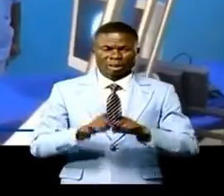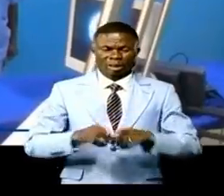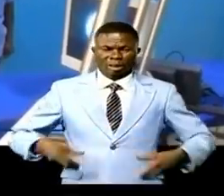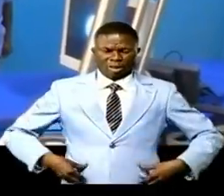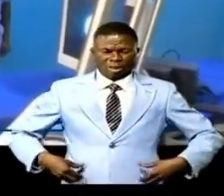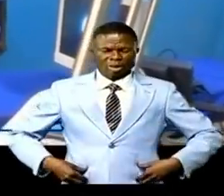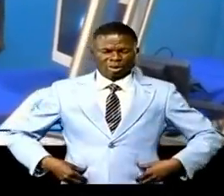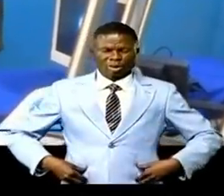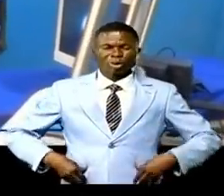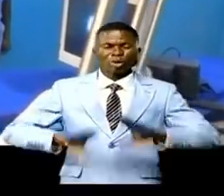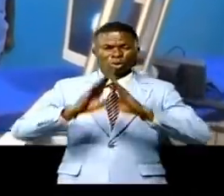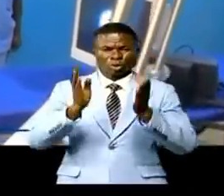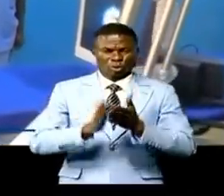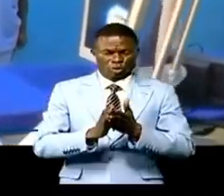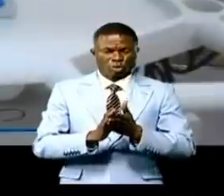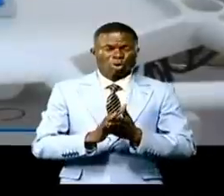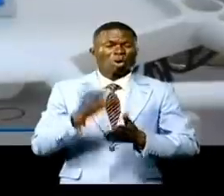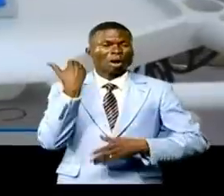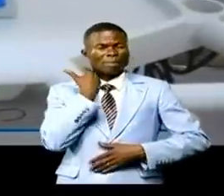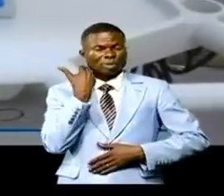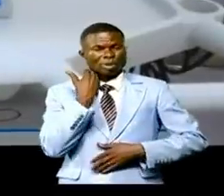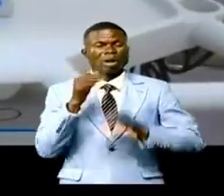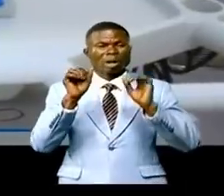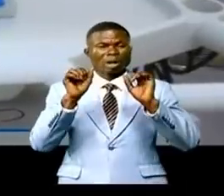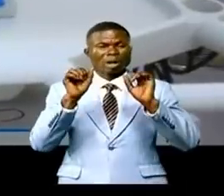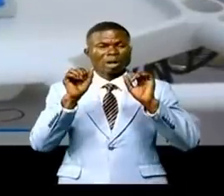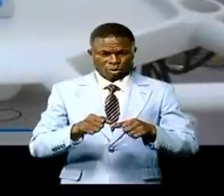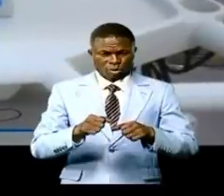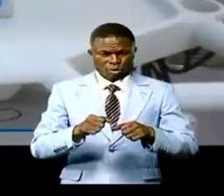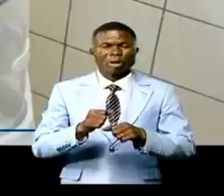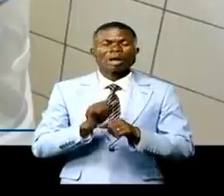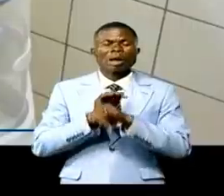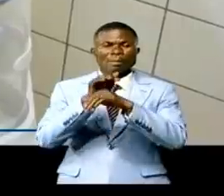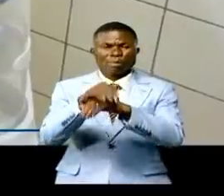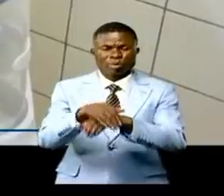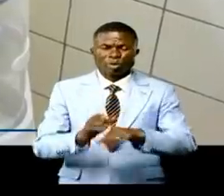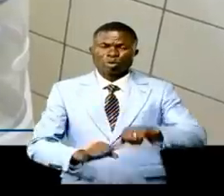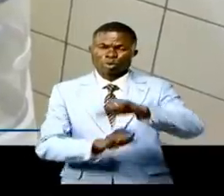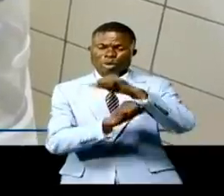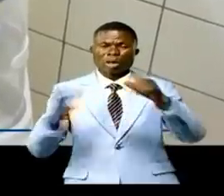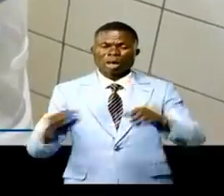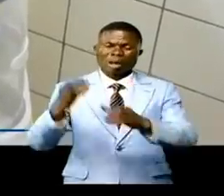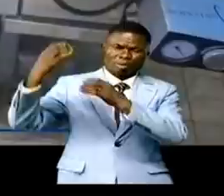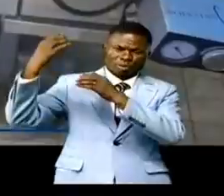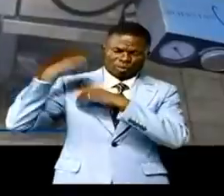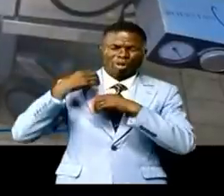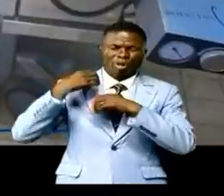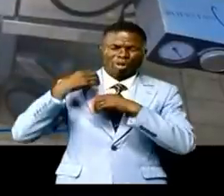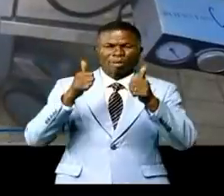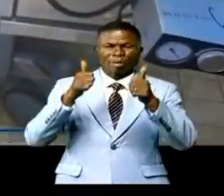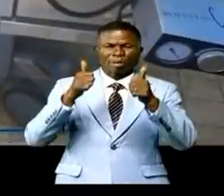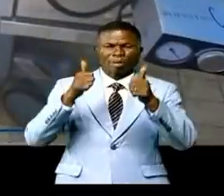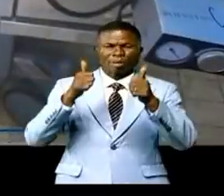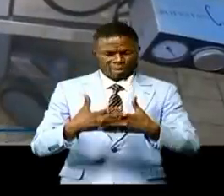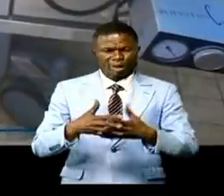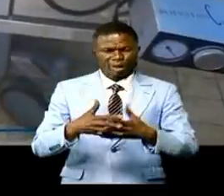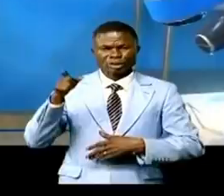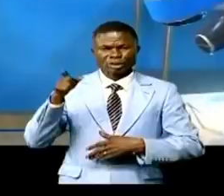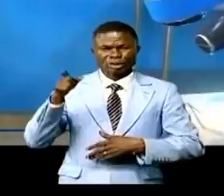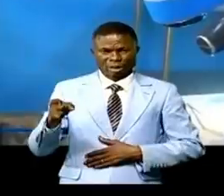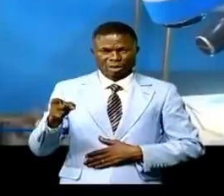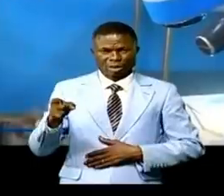et d'autres formes de chirurgie peuvent bénéficier aussi de la prise en charge assurée de cet appareil